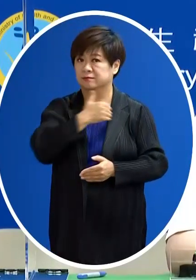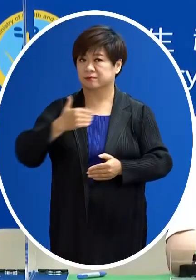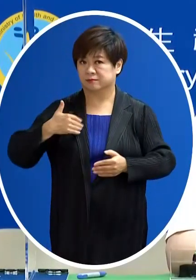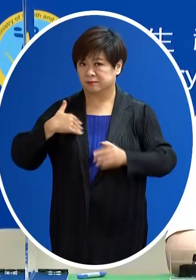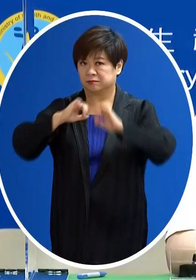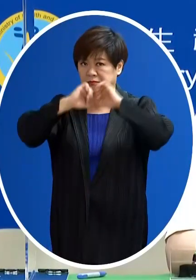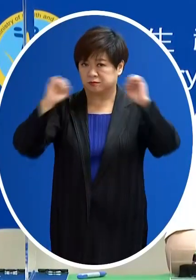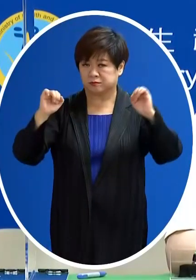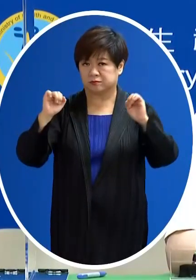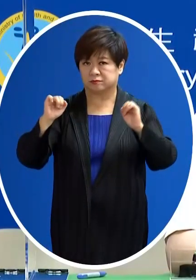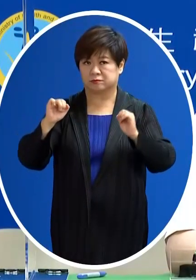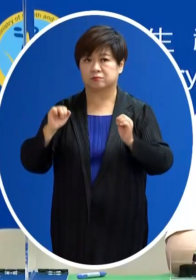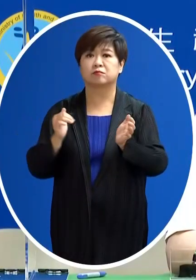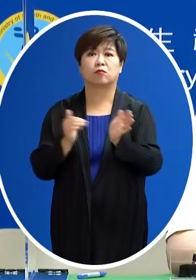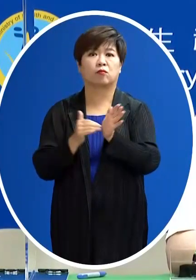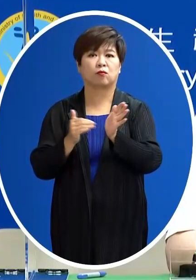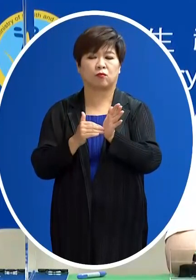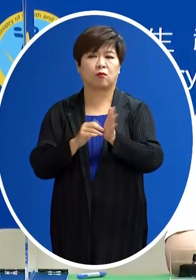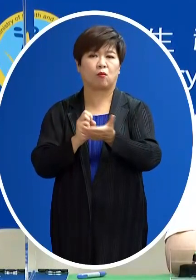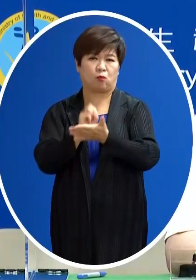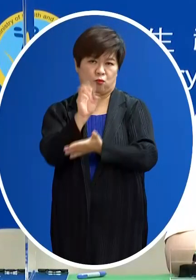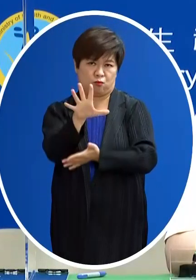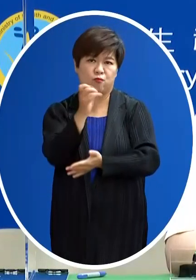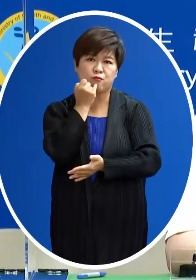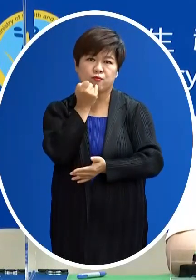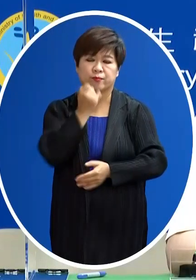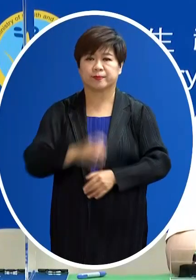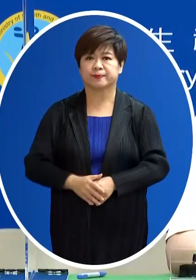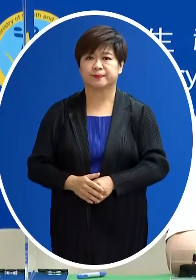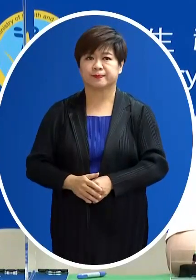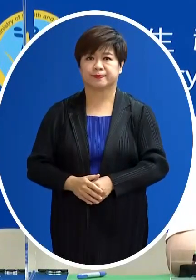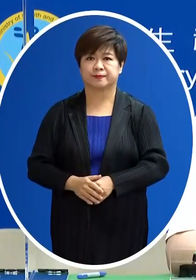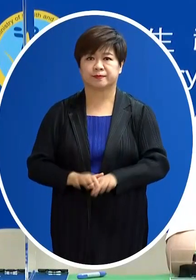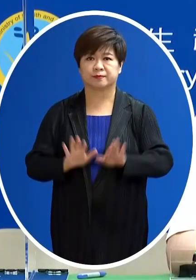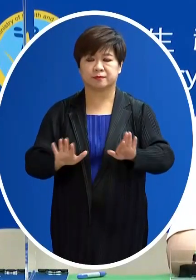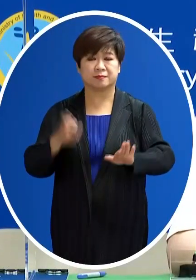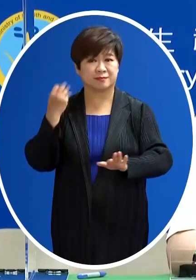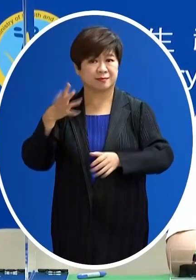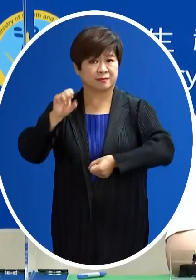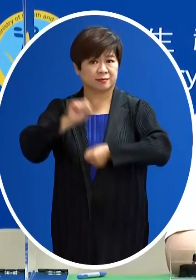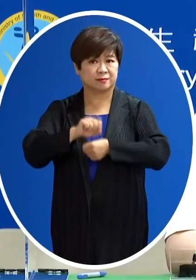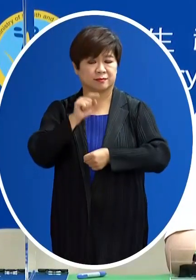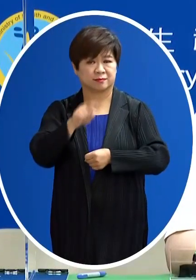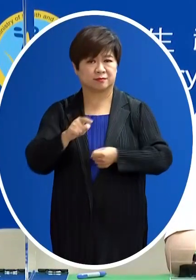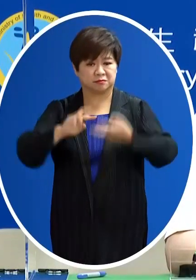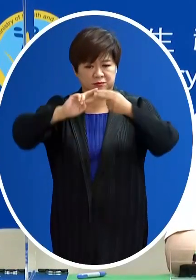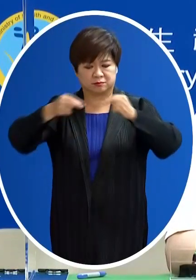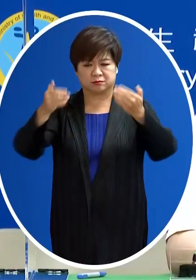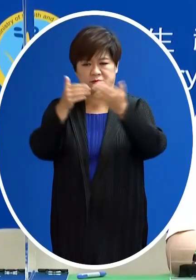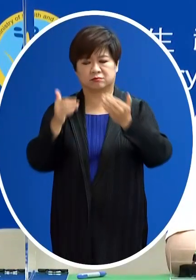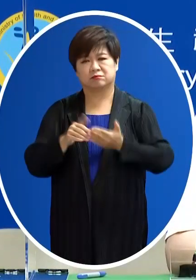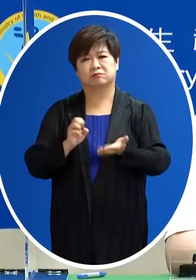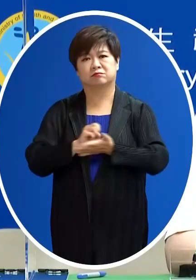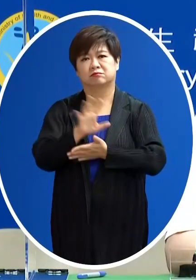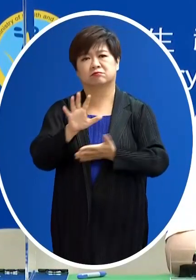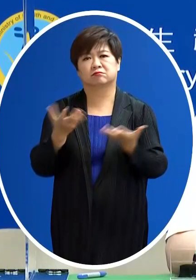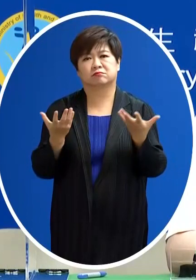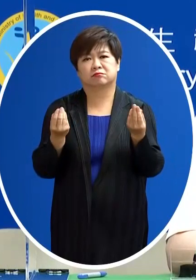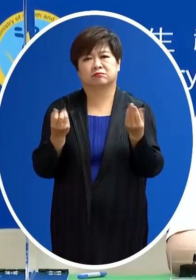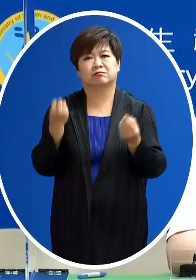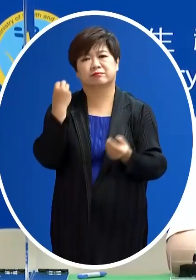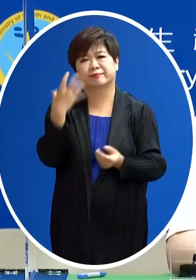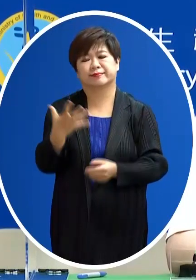結果 那有結果就會在記者會這邊跟大家做報告今天是還沒有新增這個關於定序方面可以跟大家報告的